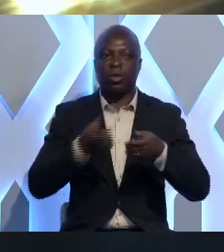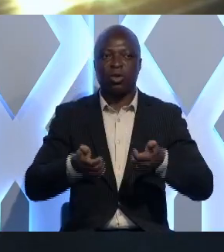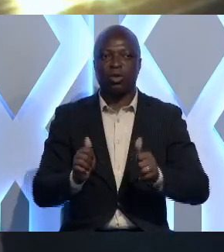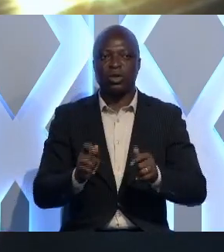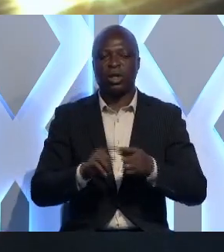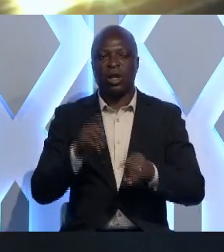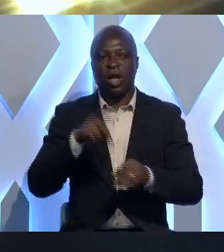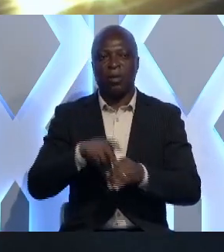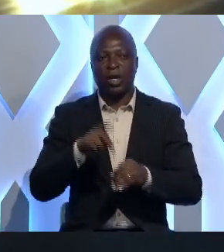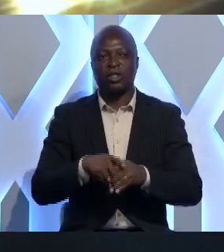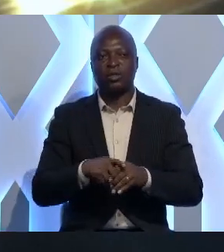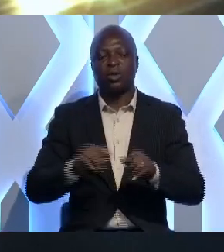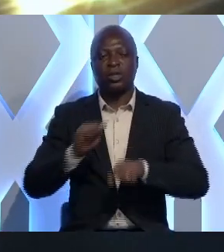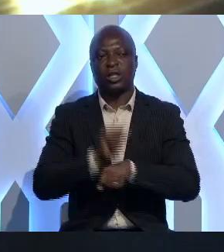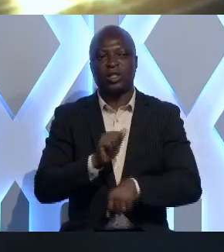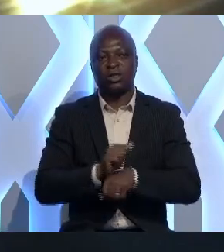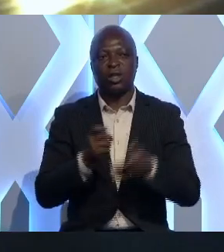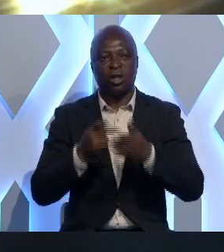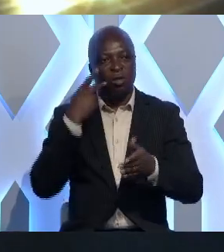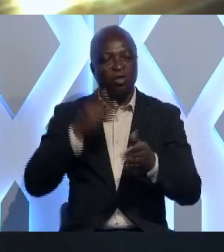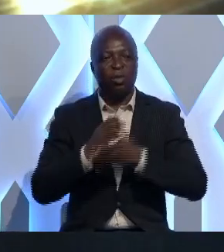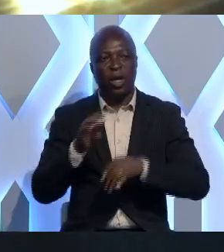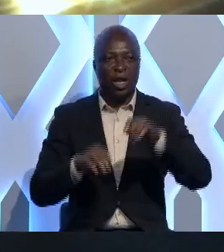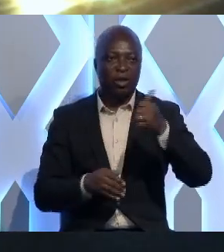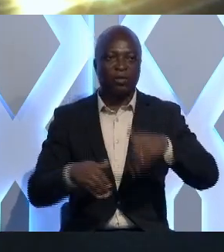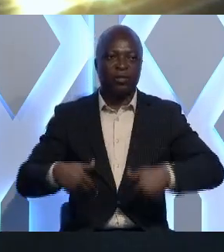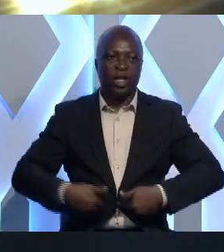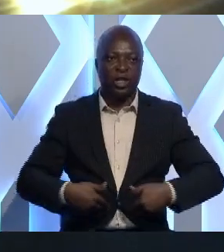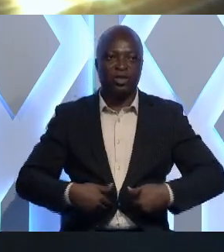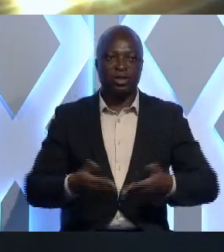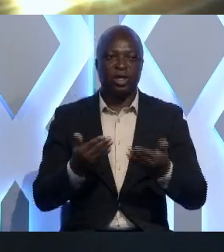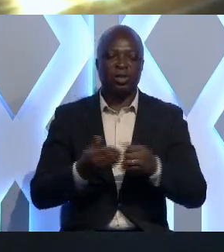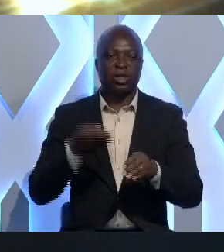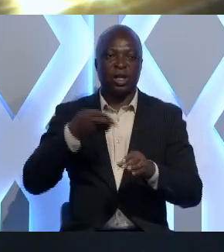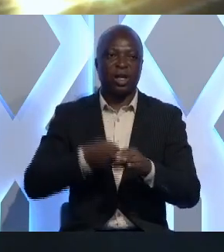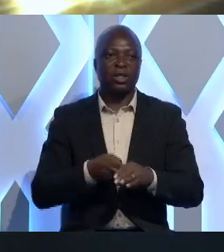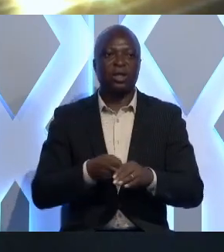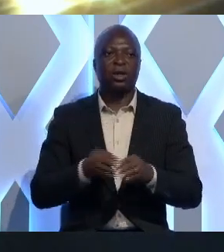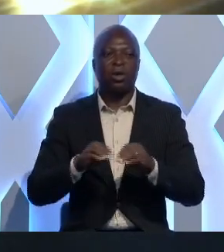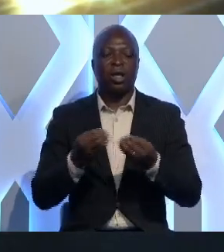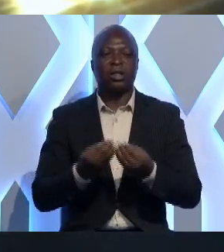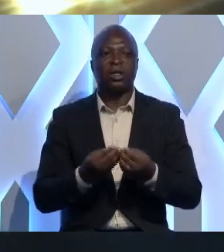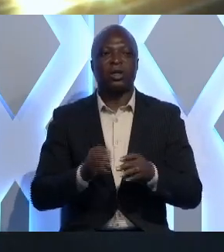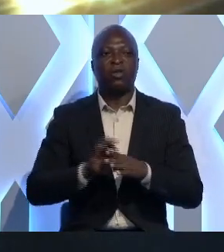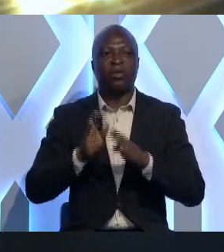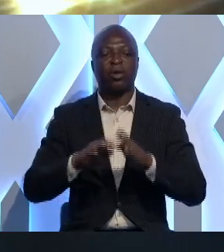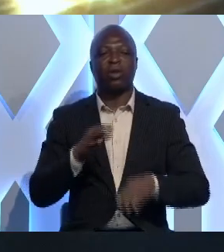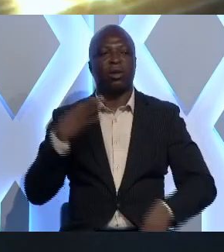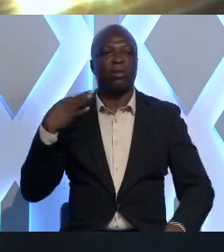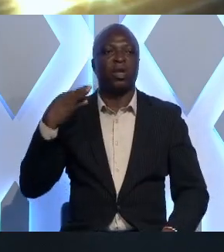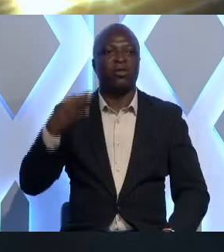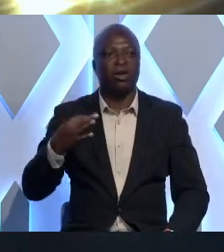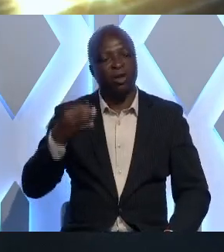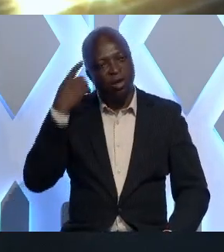à participer aux activités prévues. Par ailleurs, les jeunes désireux de s'engager en qualité de formateur bénévole